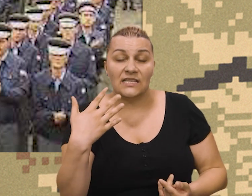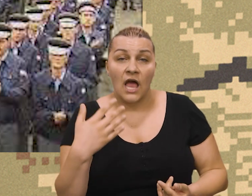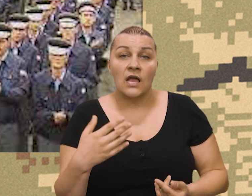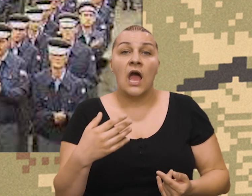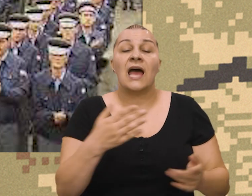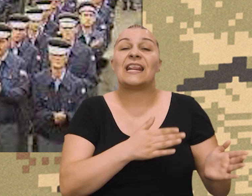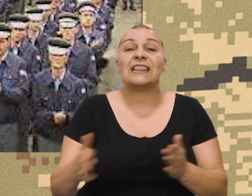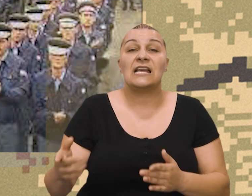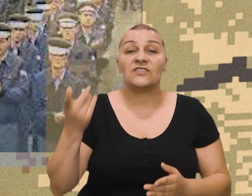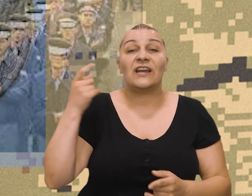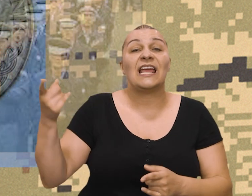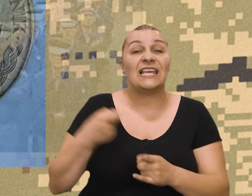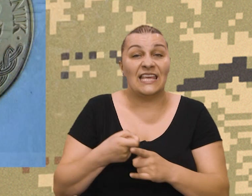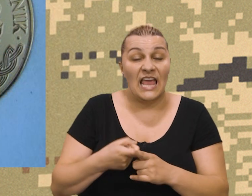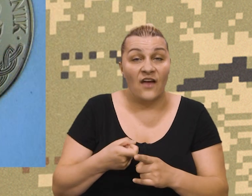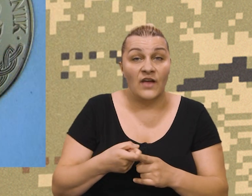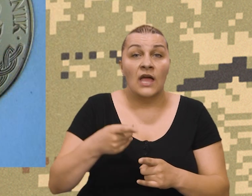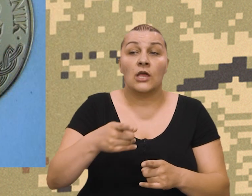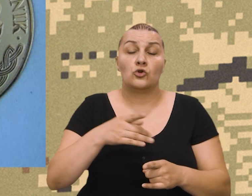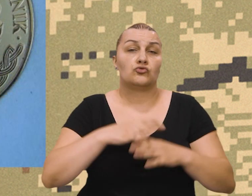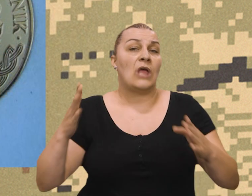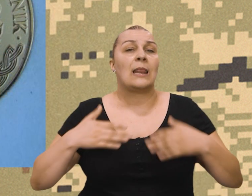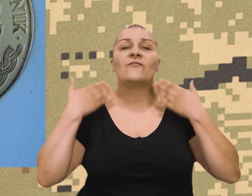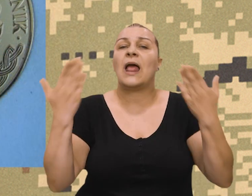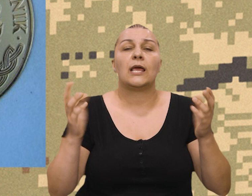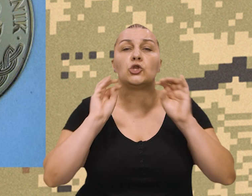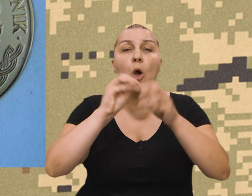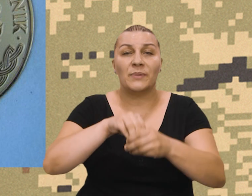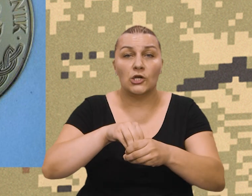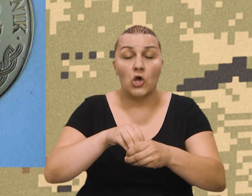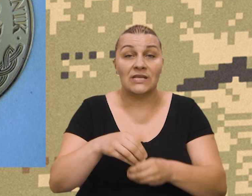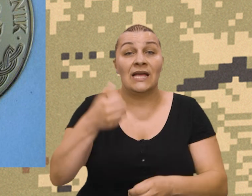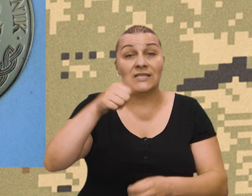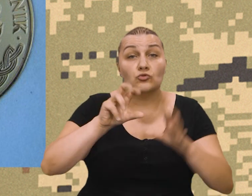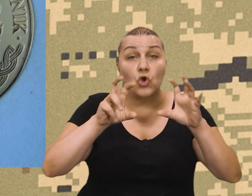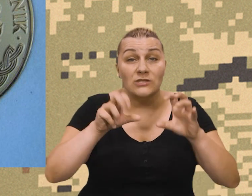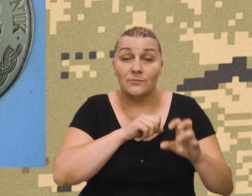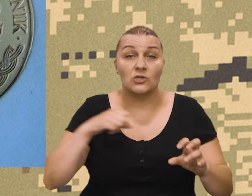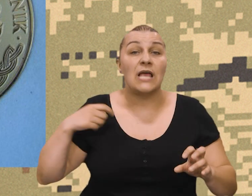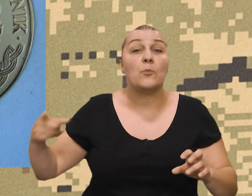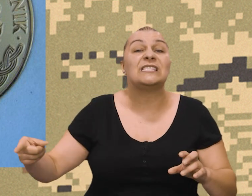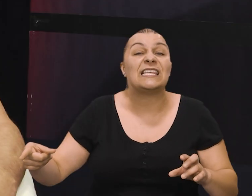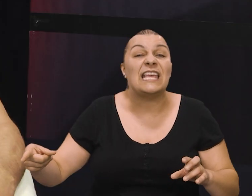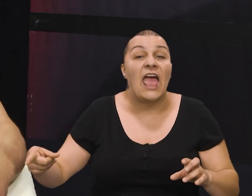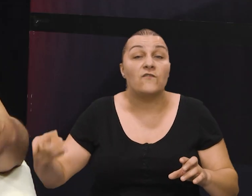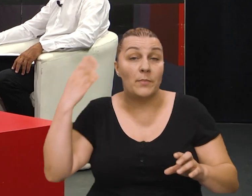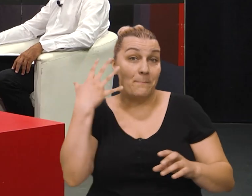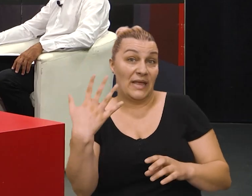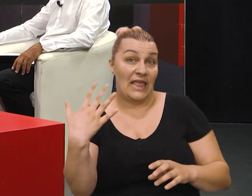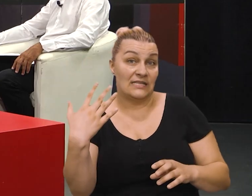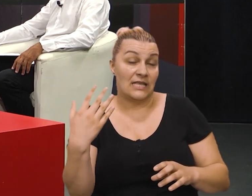prvih Hrvatske redastvenika iz Kijeva i u tom kontekstu Kijevo je dalo ogroman doprinost. Znači, u 1800-u samo iz jednoga mista Kijeva je bilo 50,